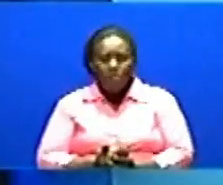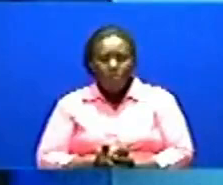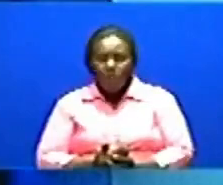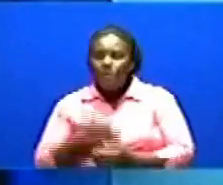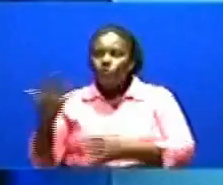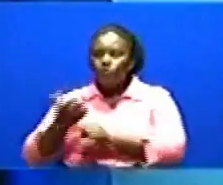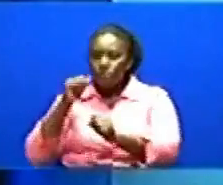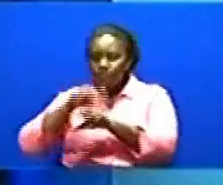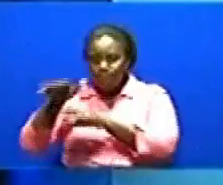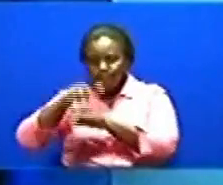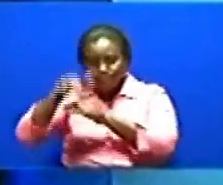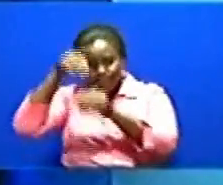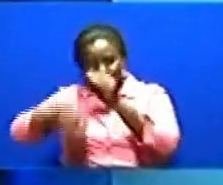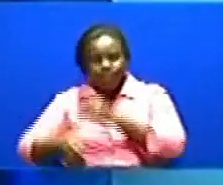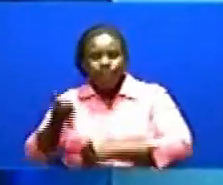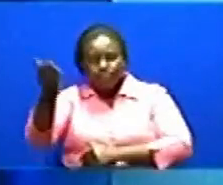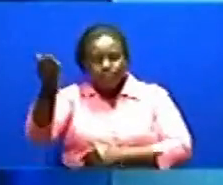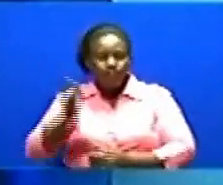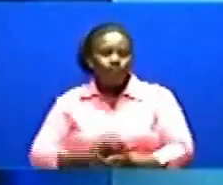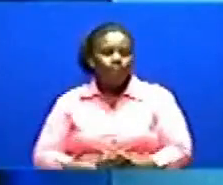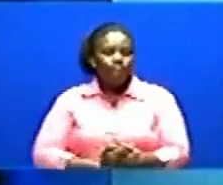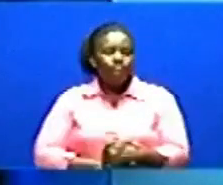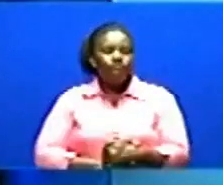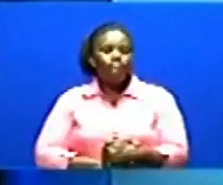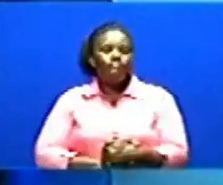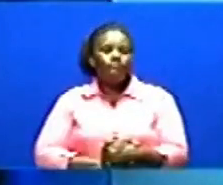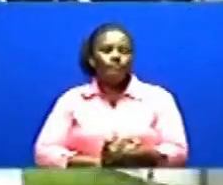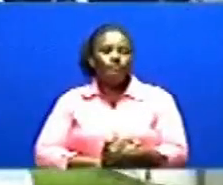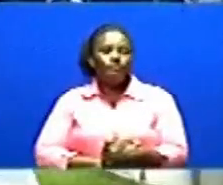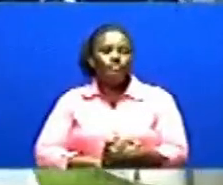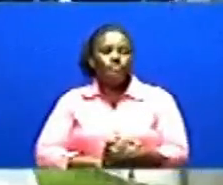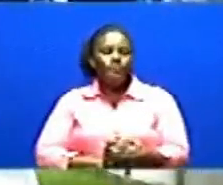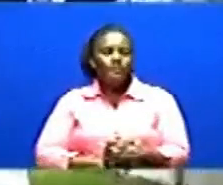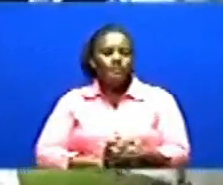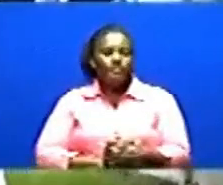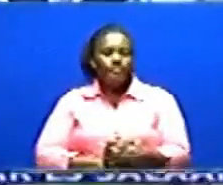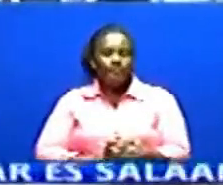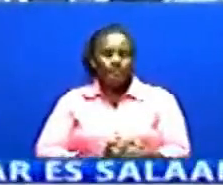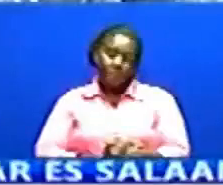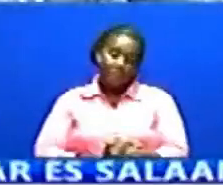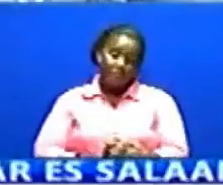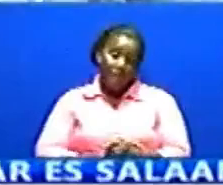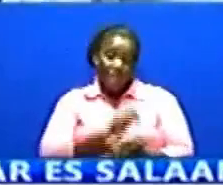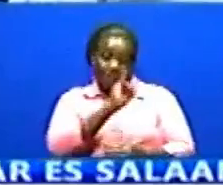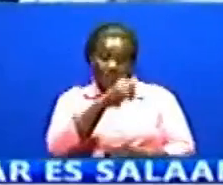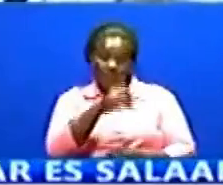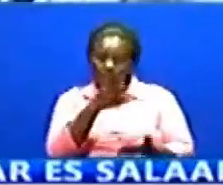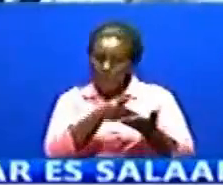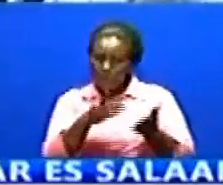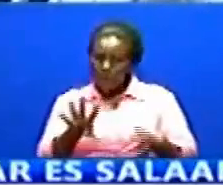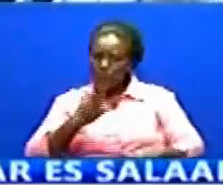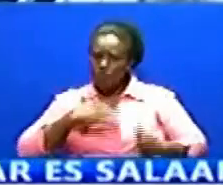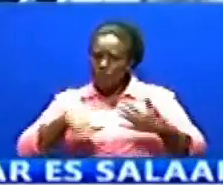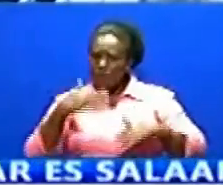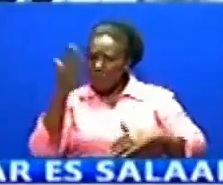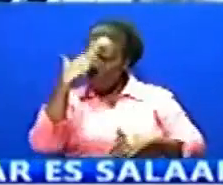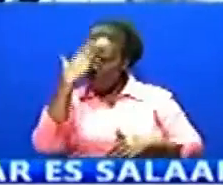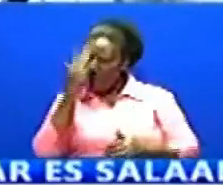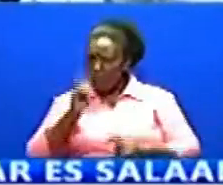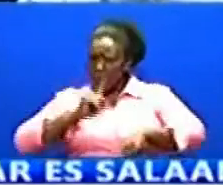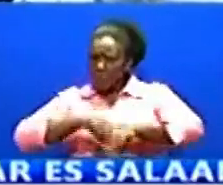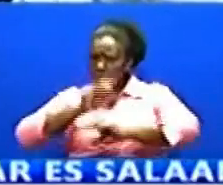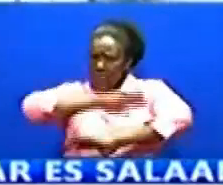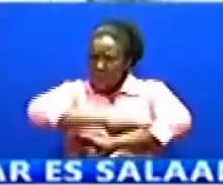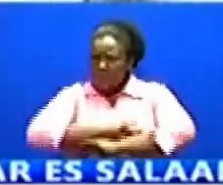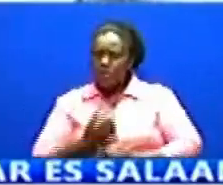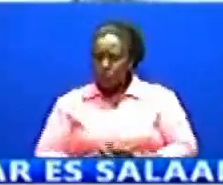mwanishuetu Ngara yai ole kimosana Kupitisha katika tarifa hiyo Nipo miko cheni Jejeni Dar esalamu Ataka nijio basi Kipini hiki